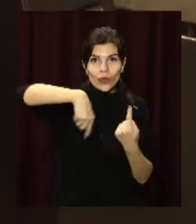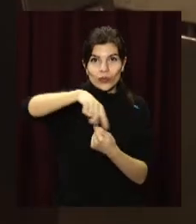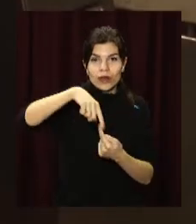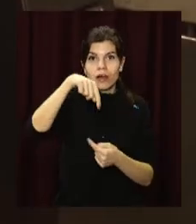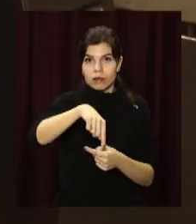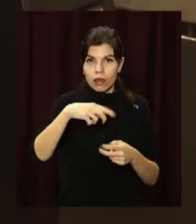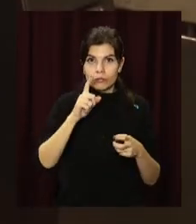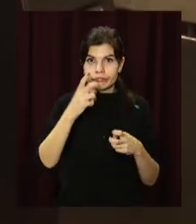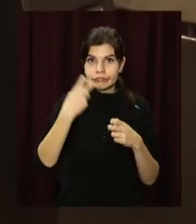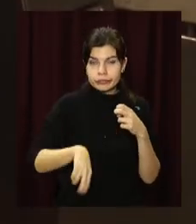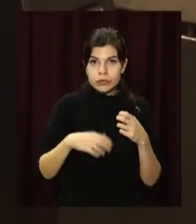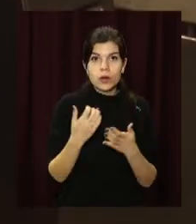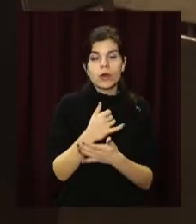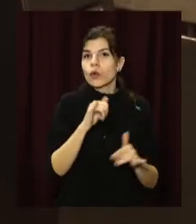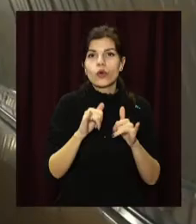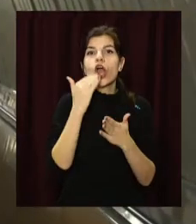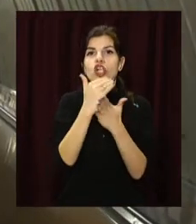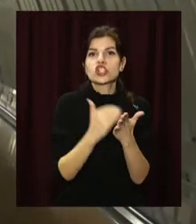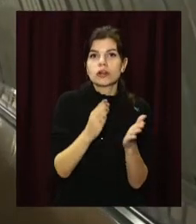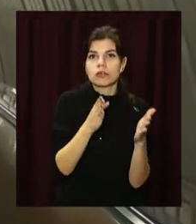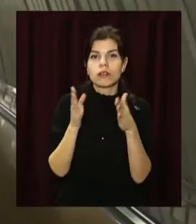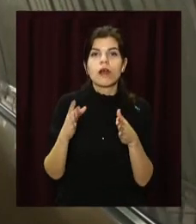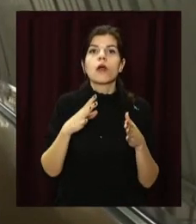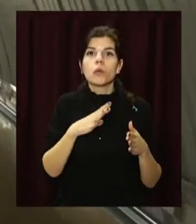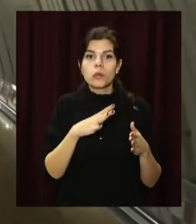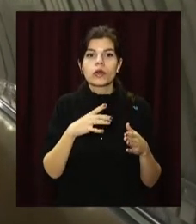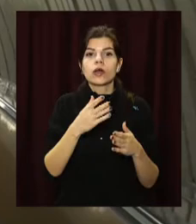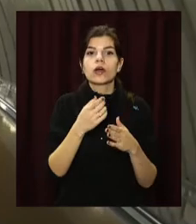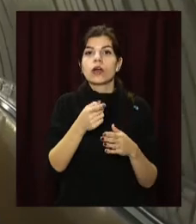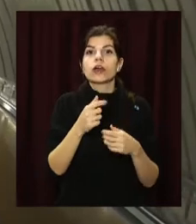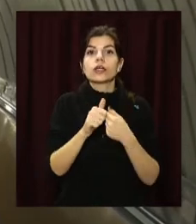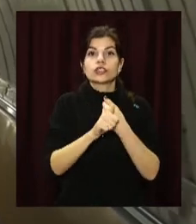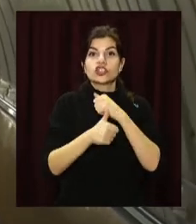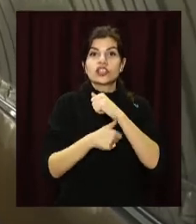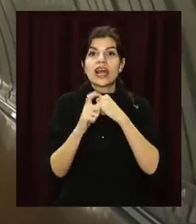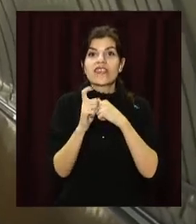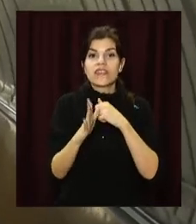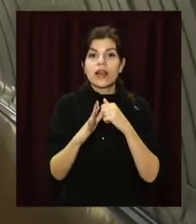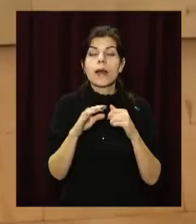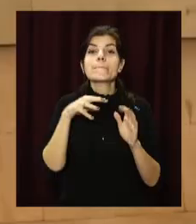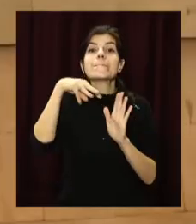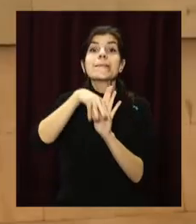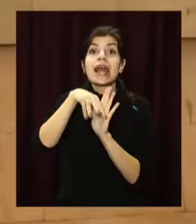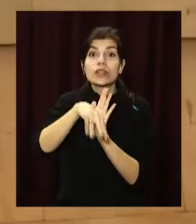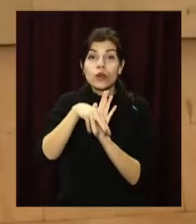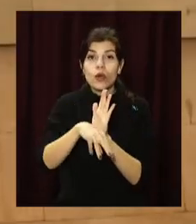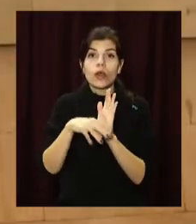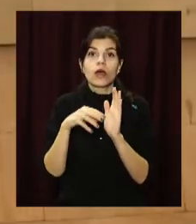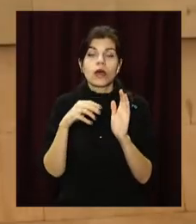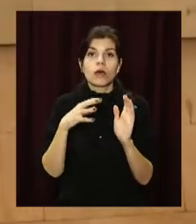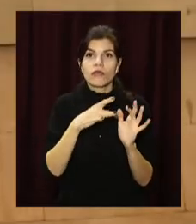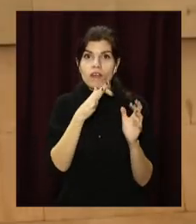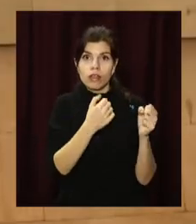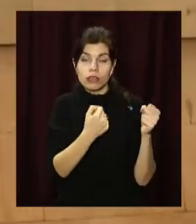графік змінили на режим вихідного дня. Тобто інтервал руху складав 16 хвилин. А поїзди рухалися човником по першій і другій